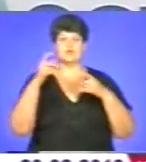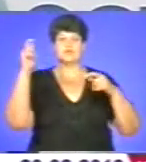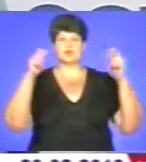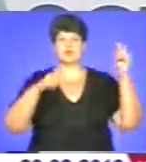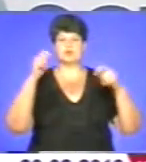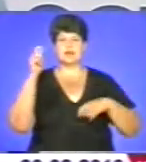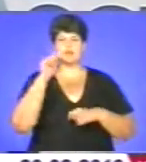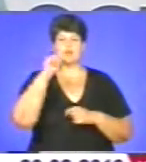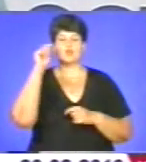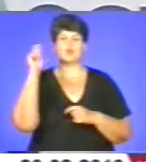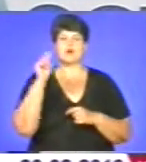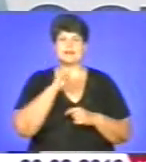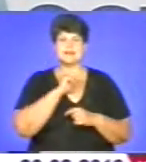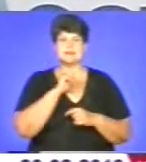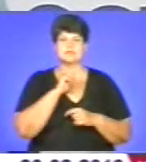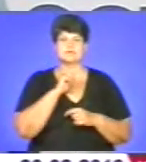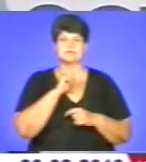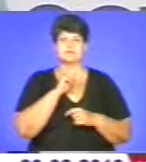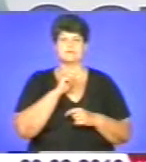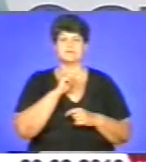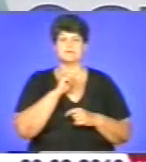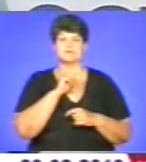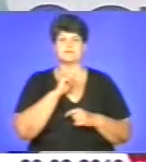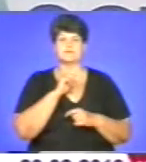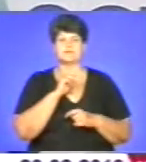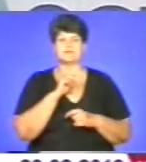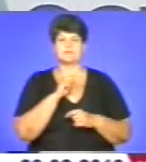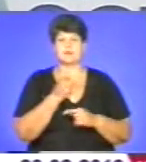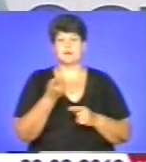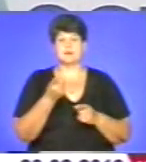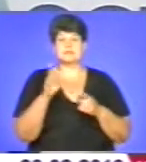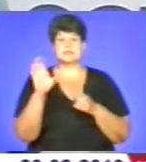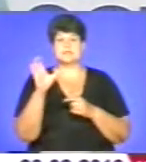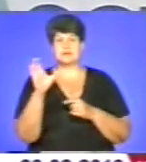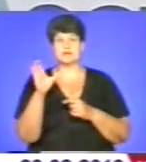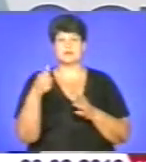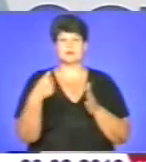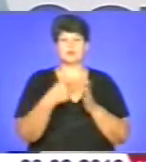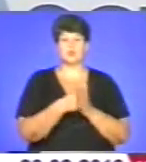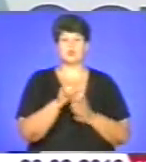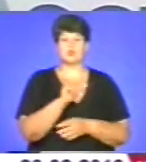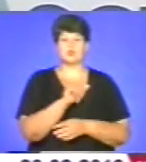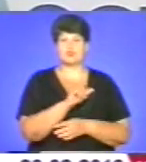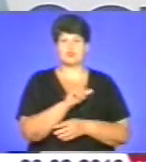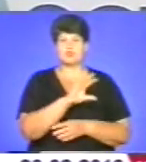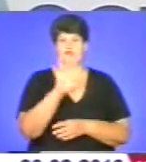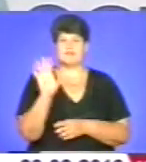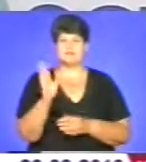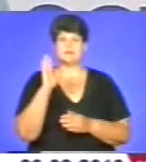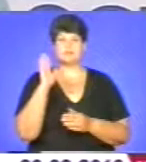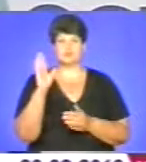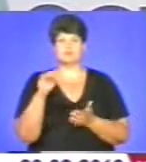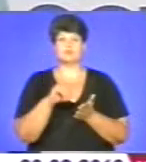українців. Буквально з середи по суботу всі будуть присутні